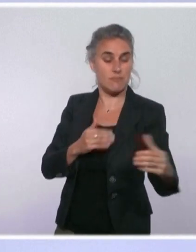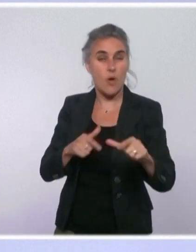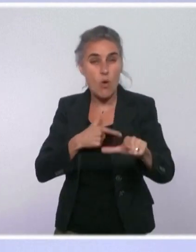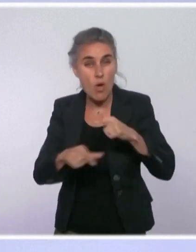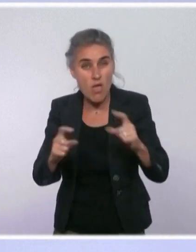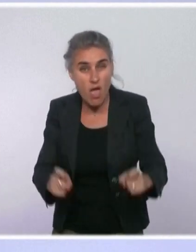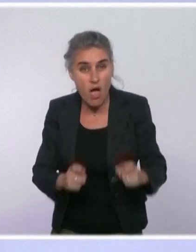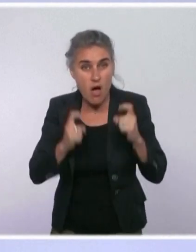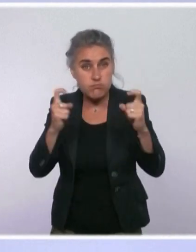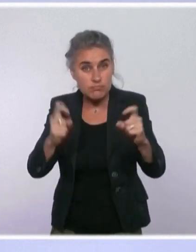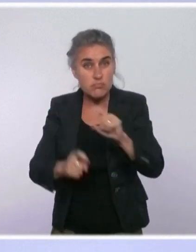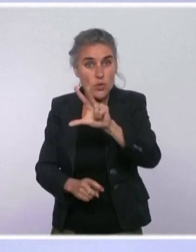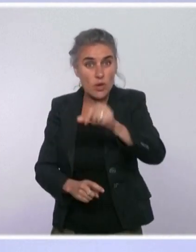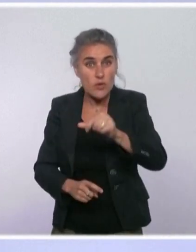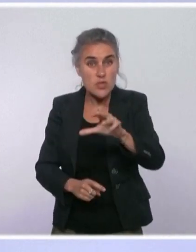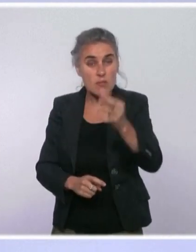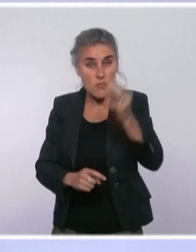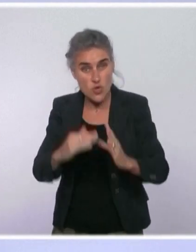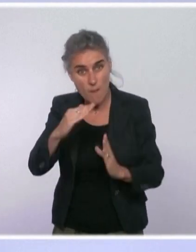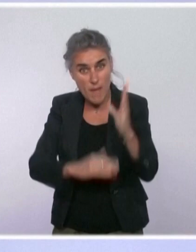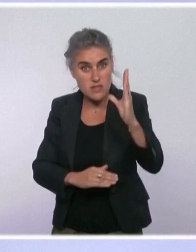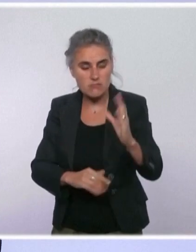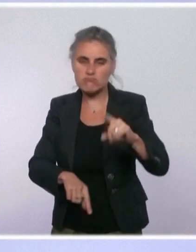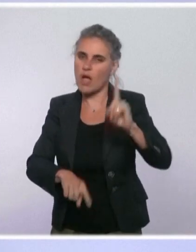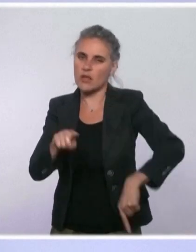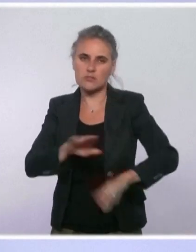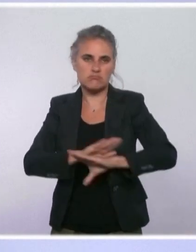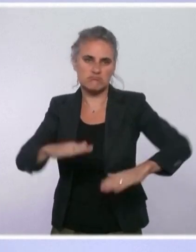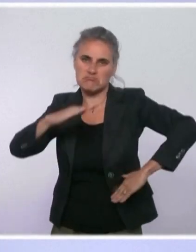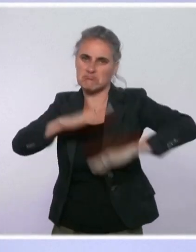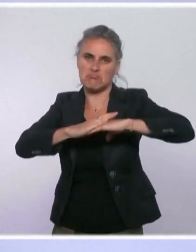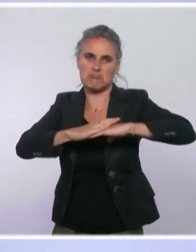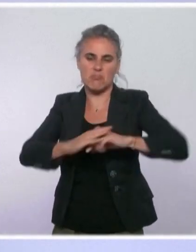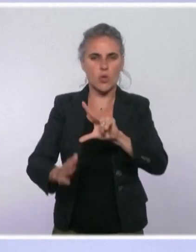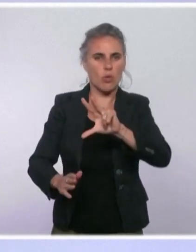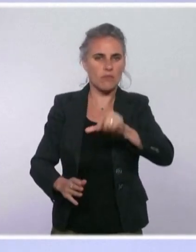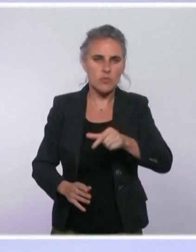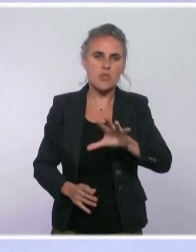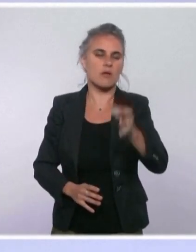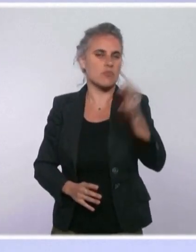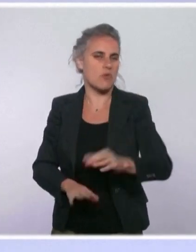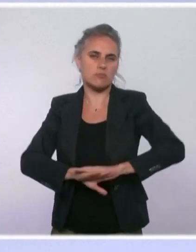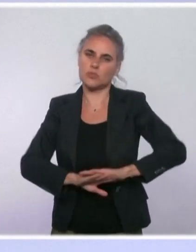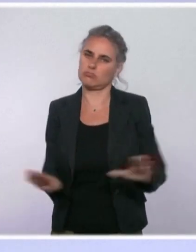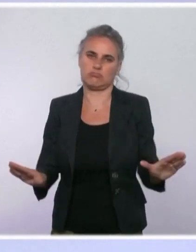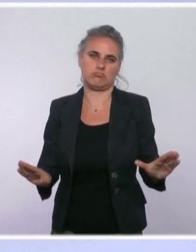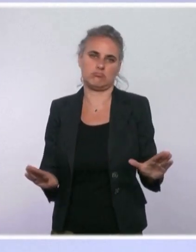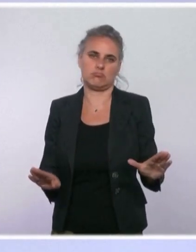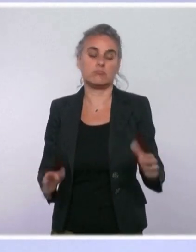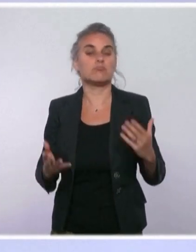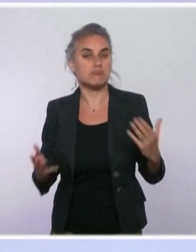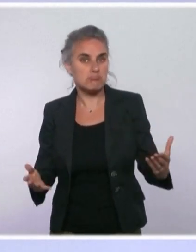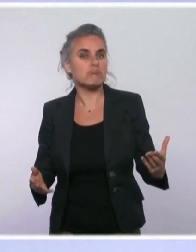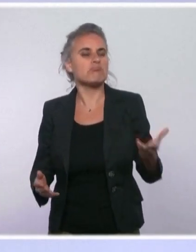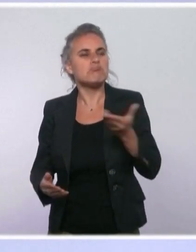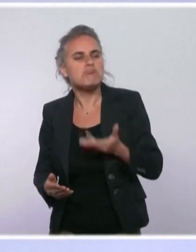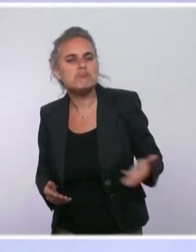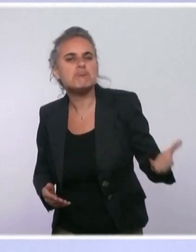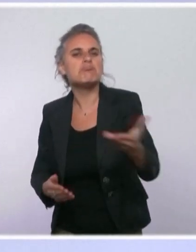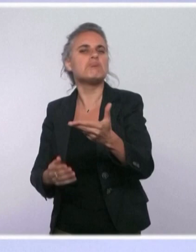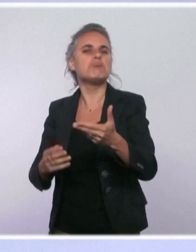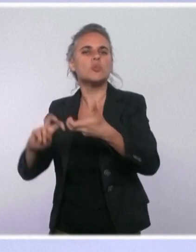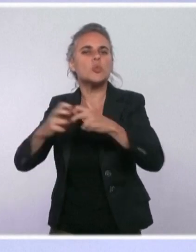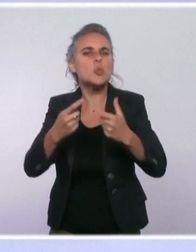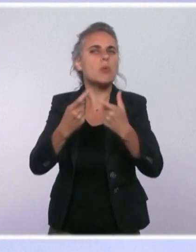loyers de plus de 3,5%. C'est le fruit de l'accord que nous avons conclu avec l'ensemble des partenaires concernés